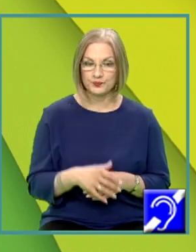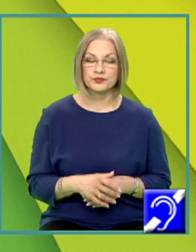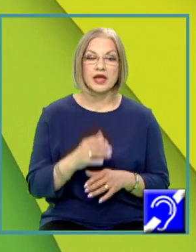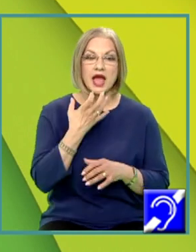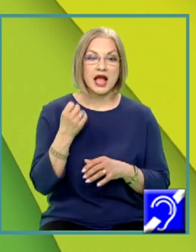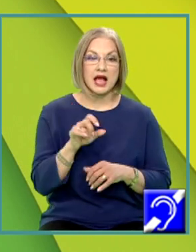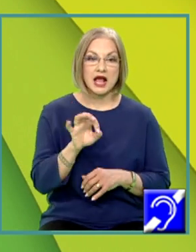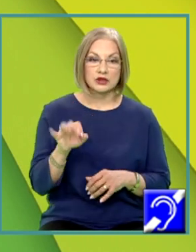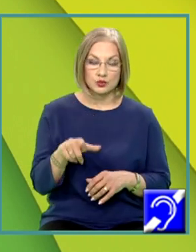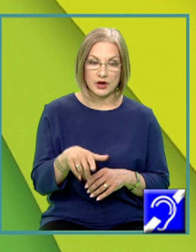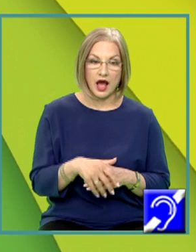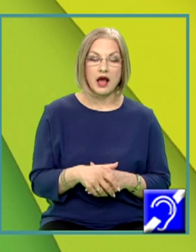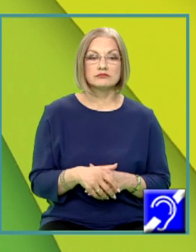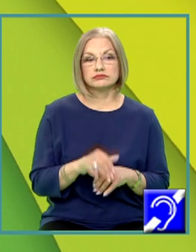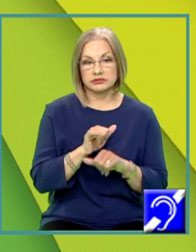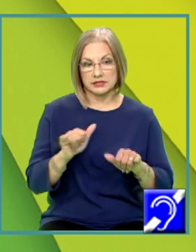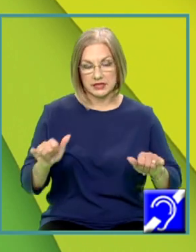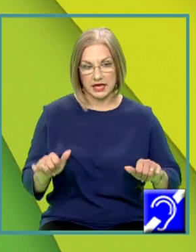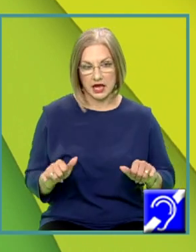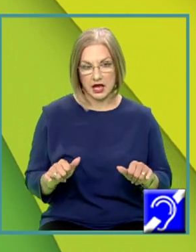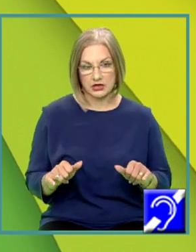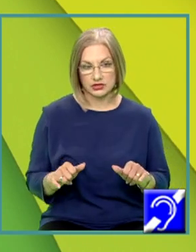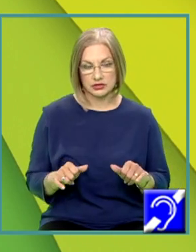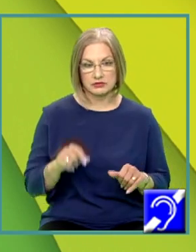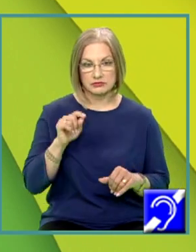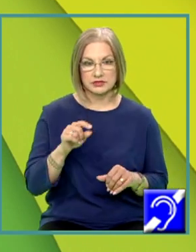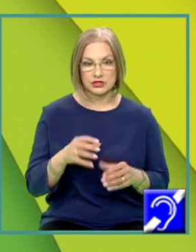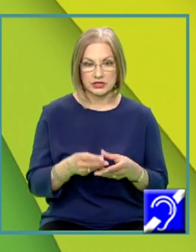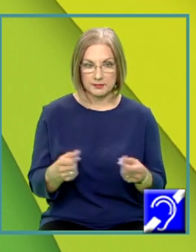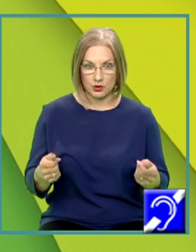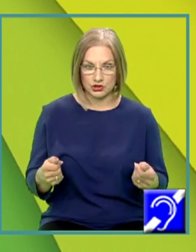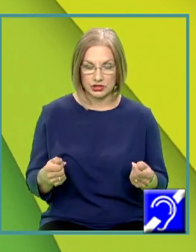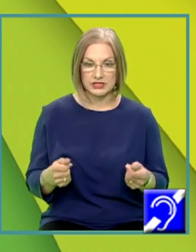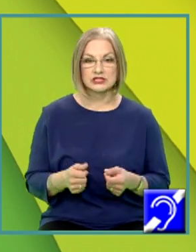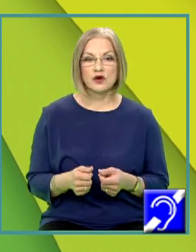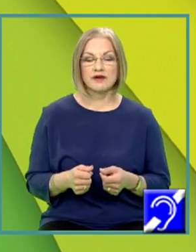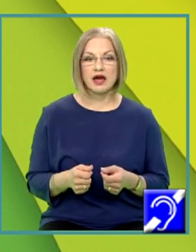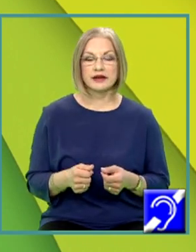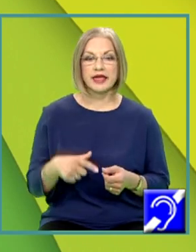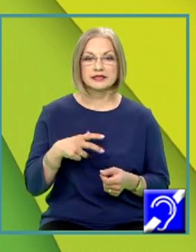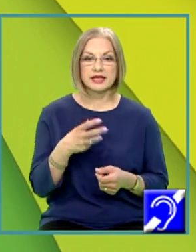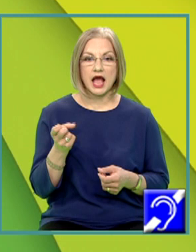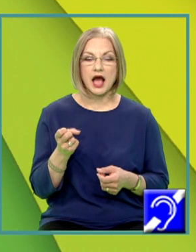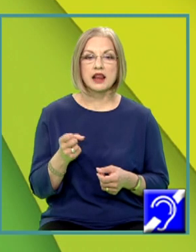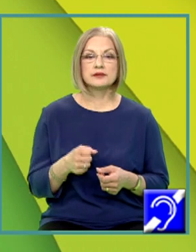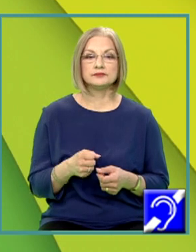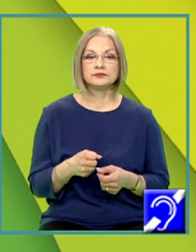care se degage sau se absoarbe în procesul de dizolvare este egală cu